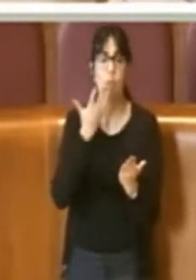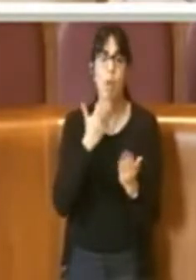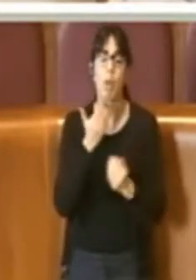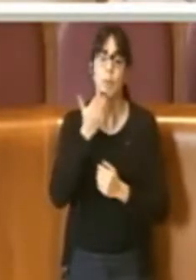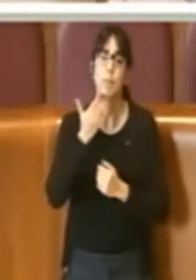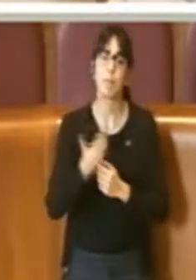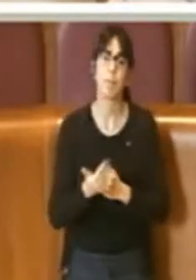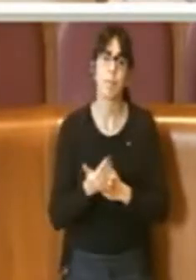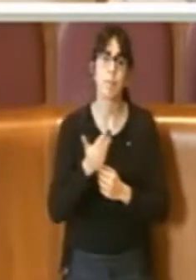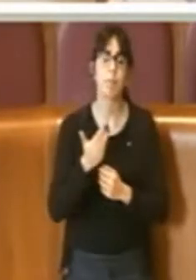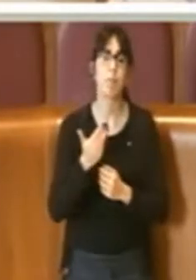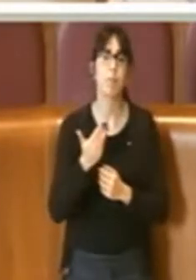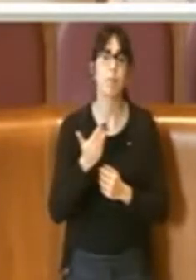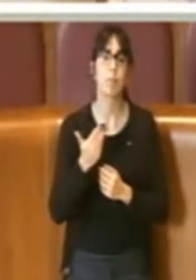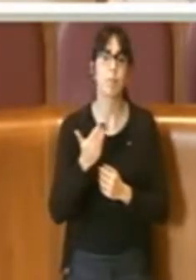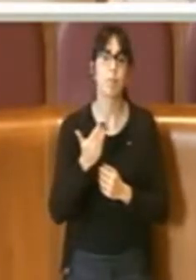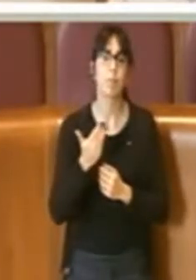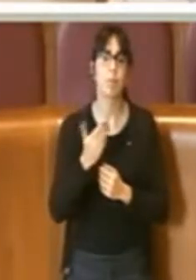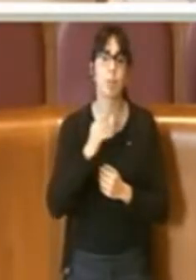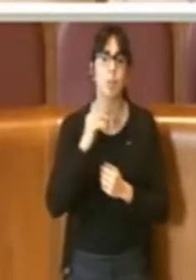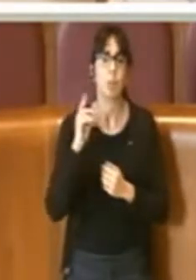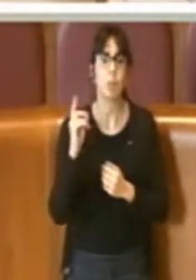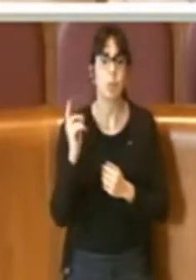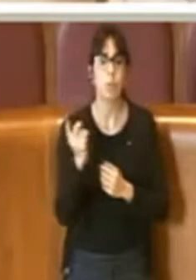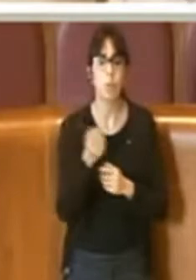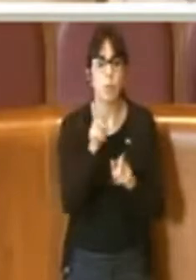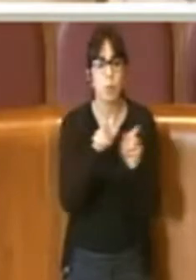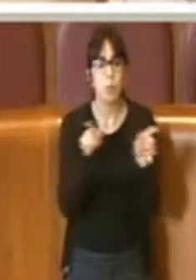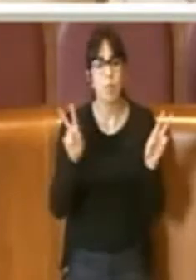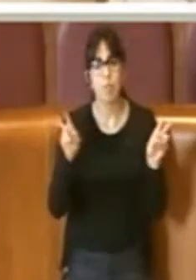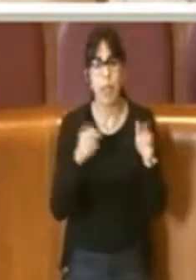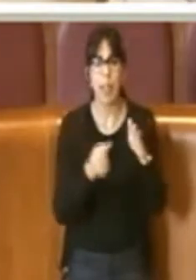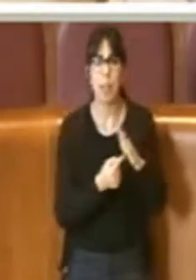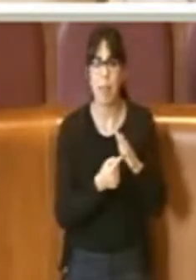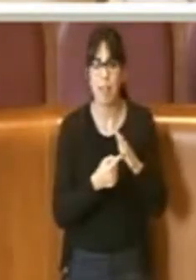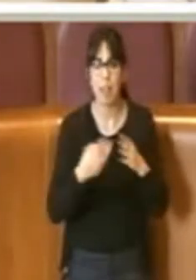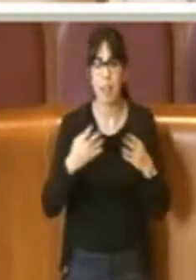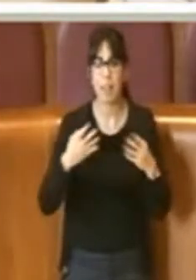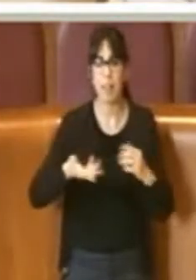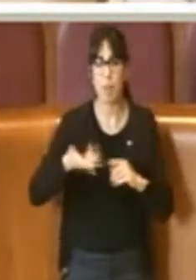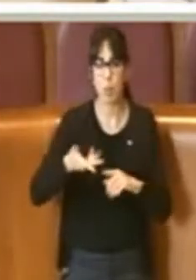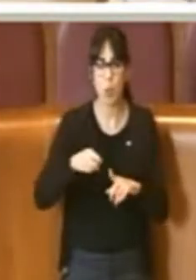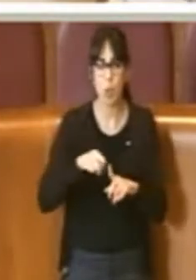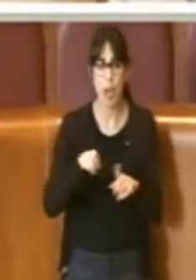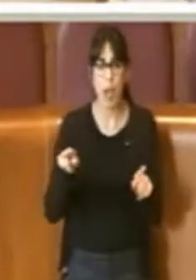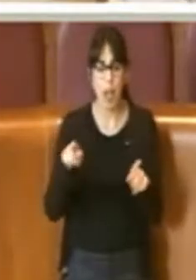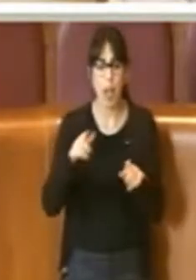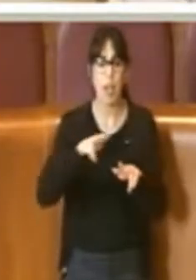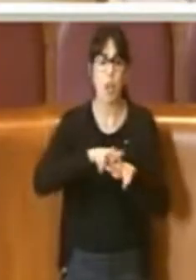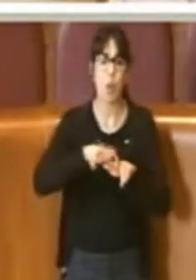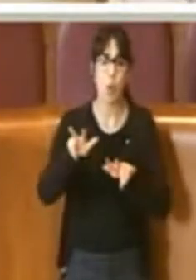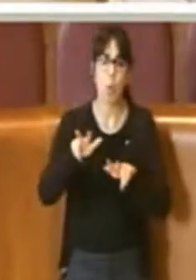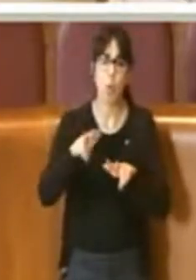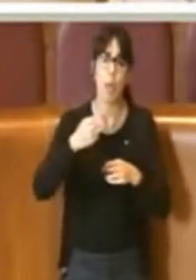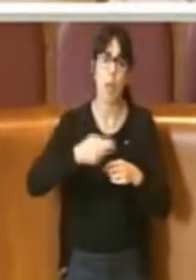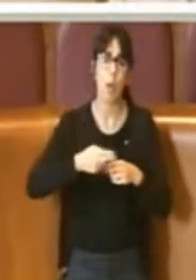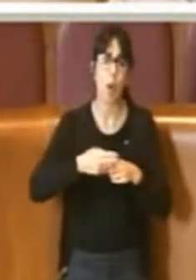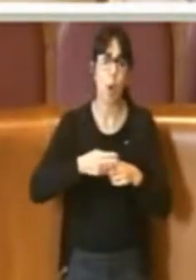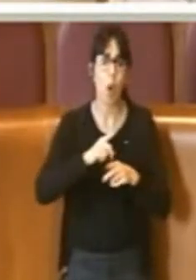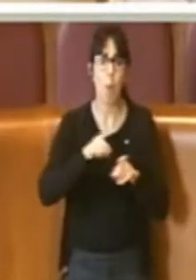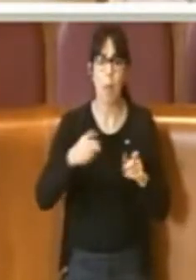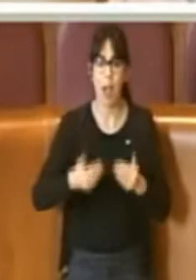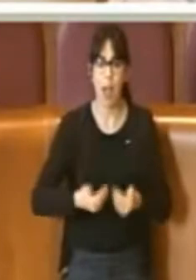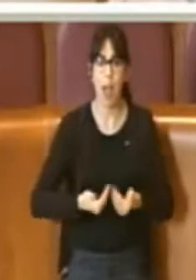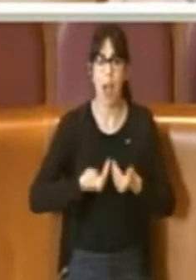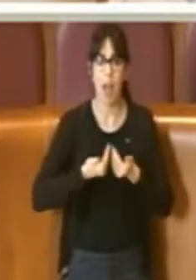i dipendenti, tutti i funzionari del Comune di Roma che mi sono venuti in